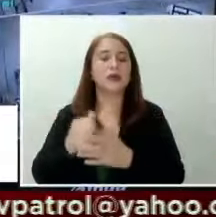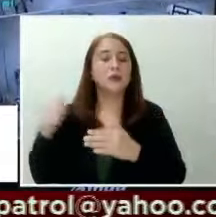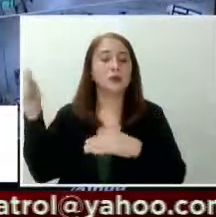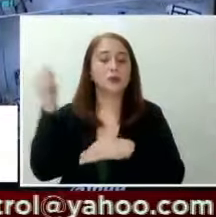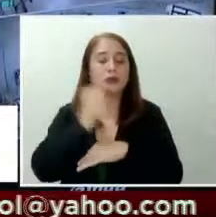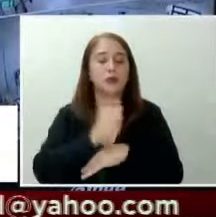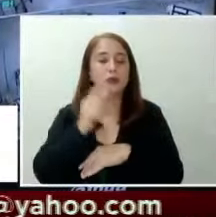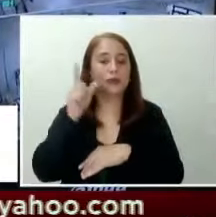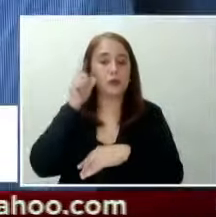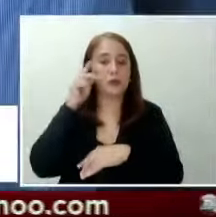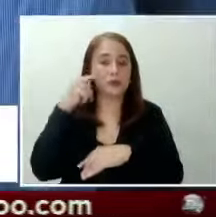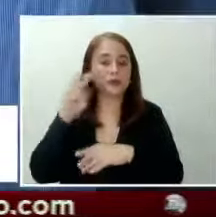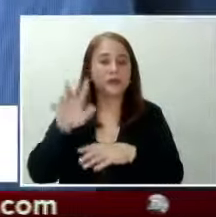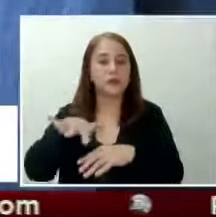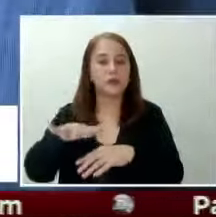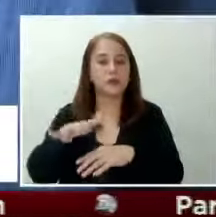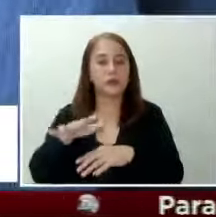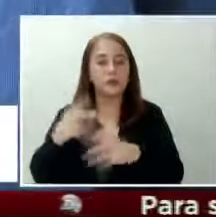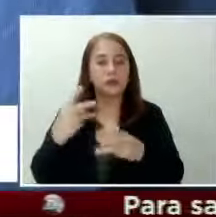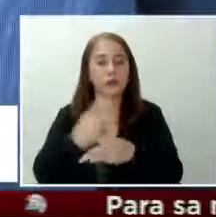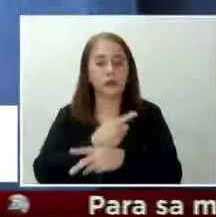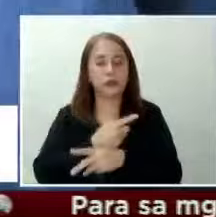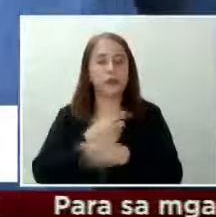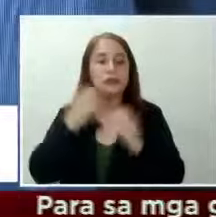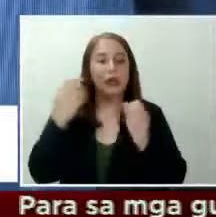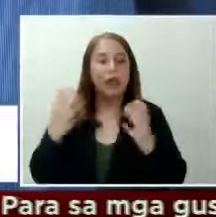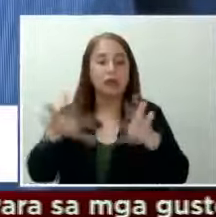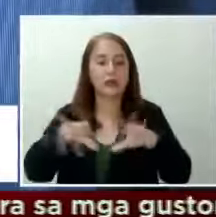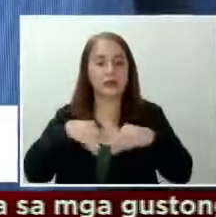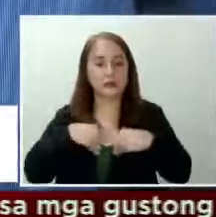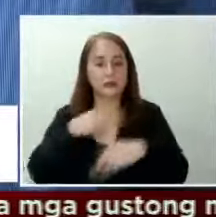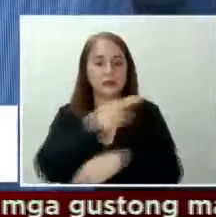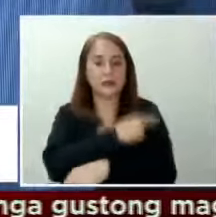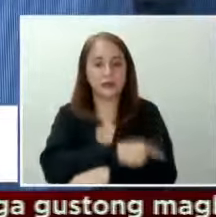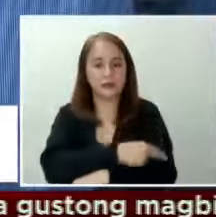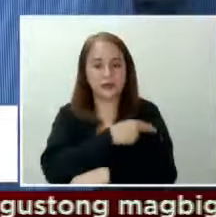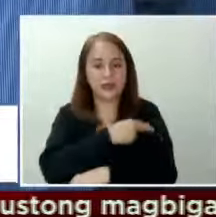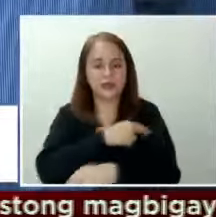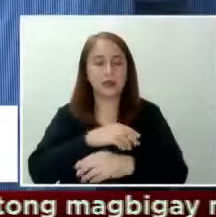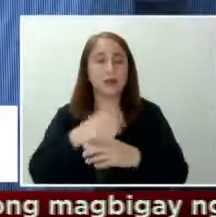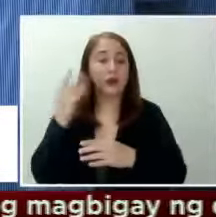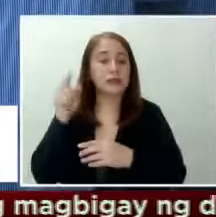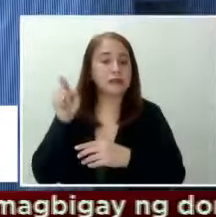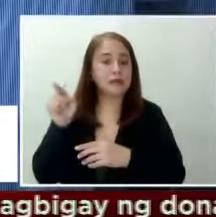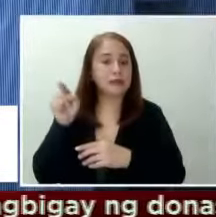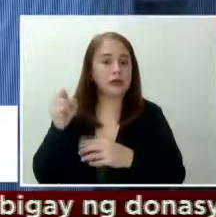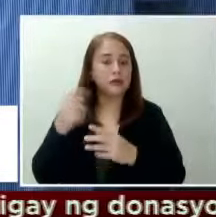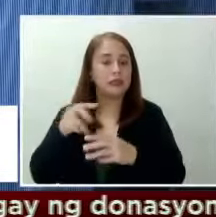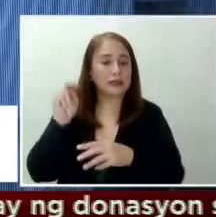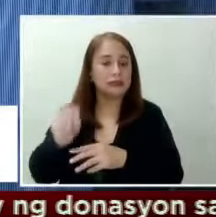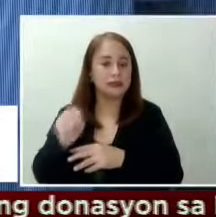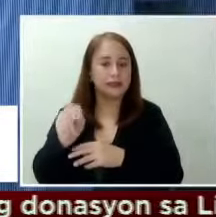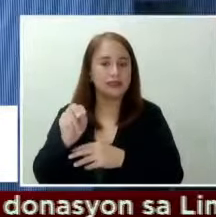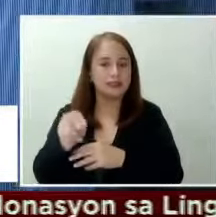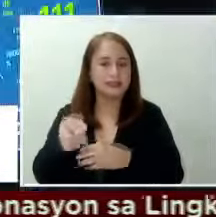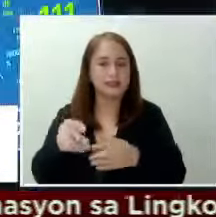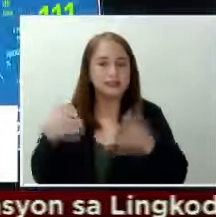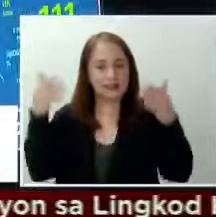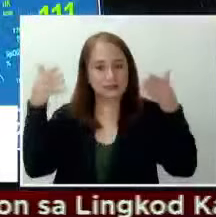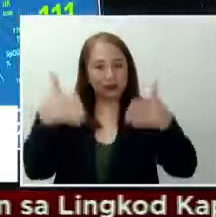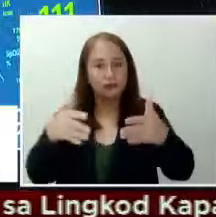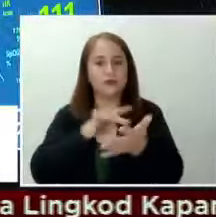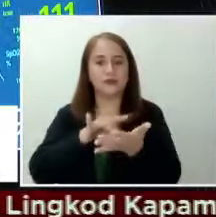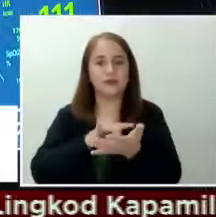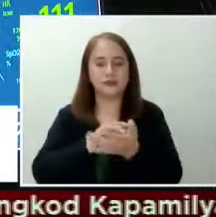moderate at severe cases lang ang i-admit sa mga ospital dahil sila ang mas nangangailangan ng atensyong medikal.